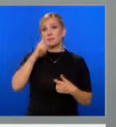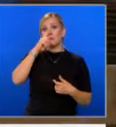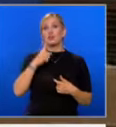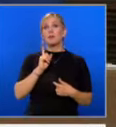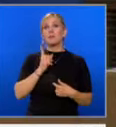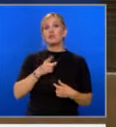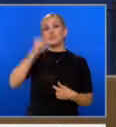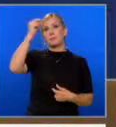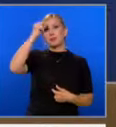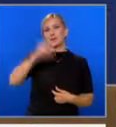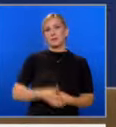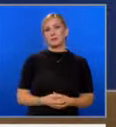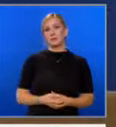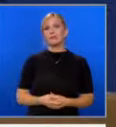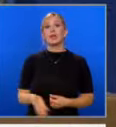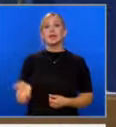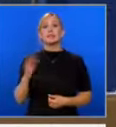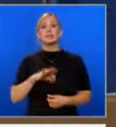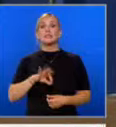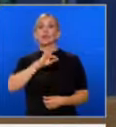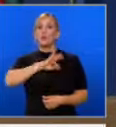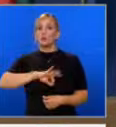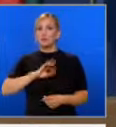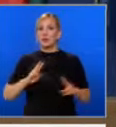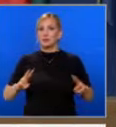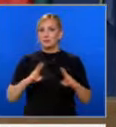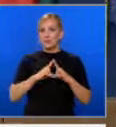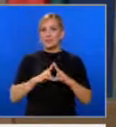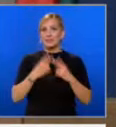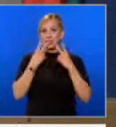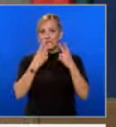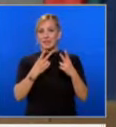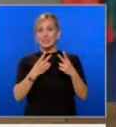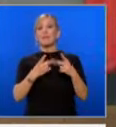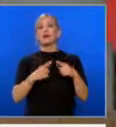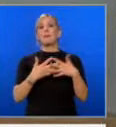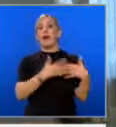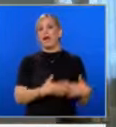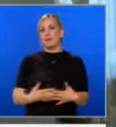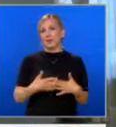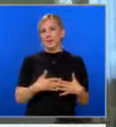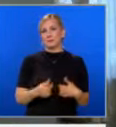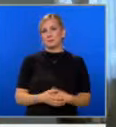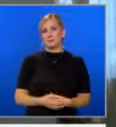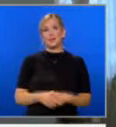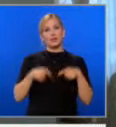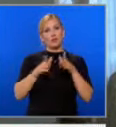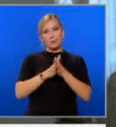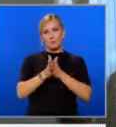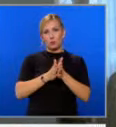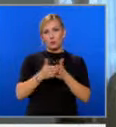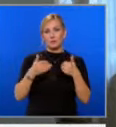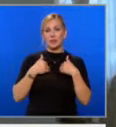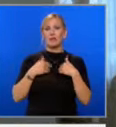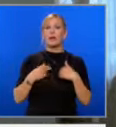българка. А след успехите в Париж, спортистите ни вече гледат към следващата цел – игрите в Лос-Анджелис. Това мотивира мен да